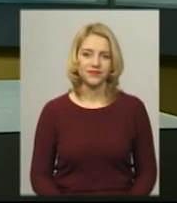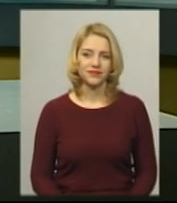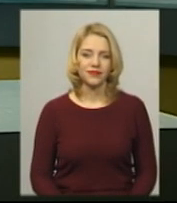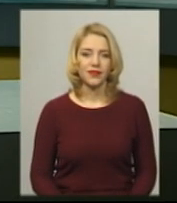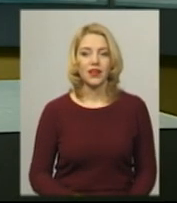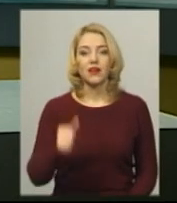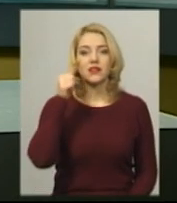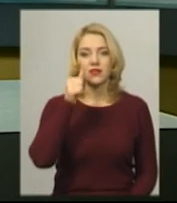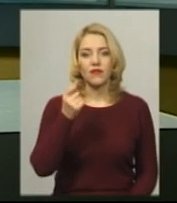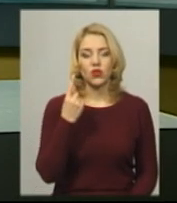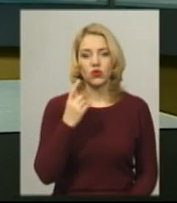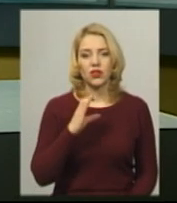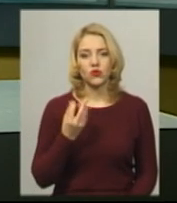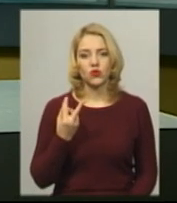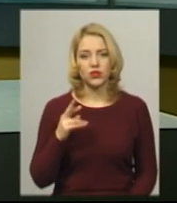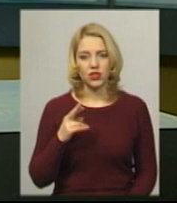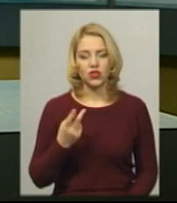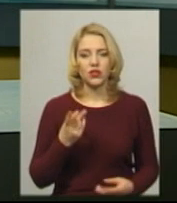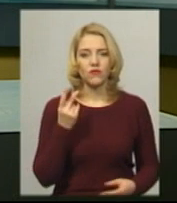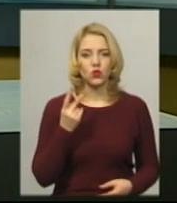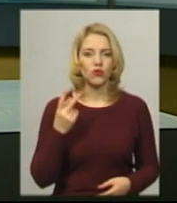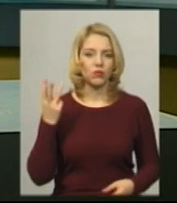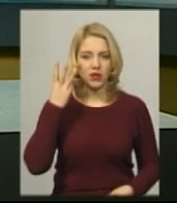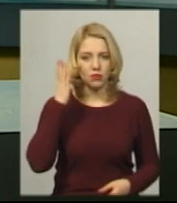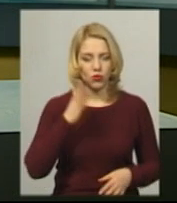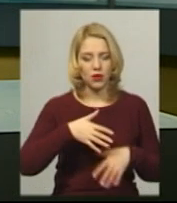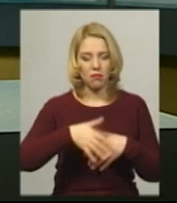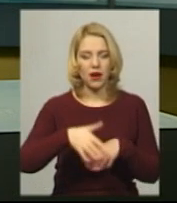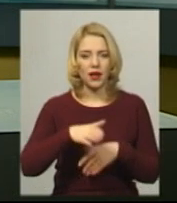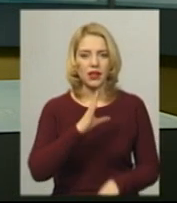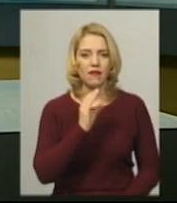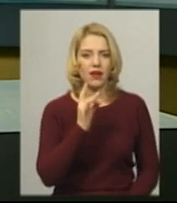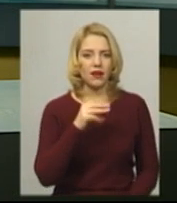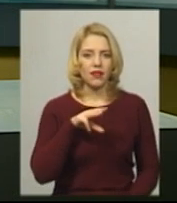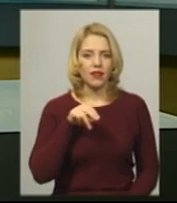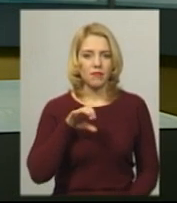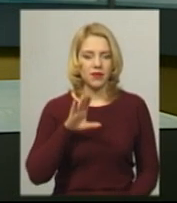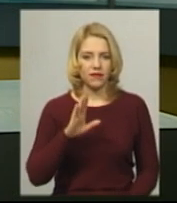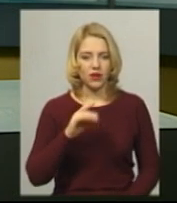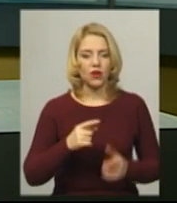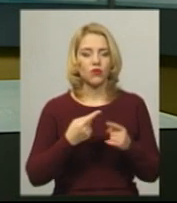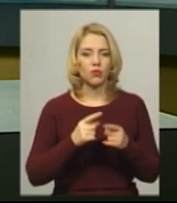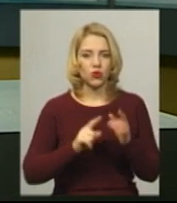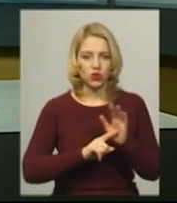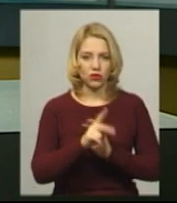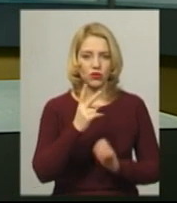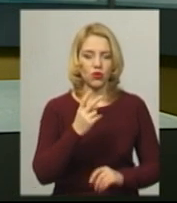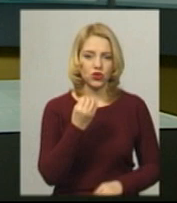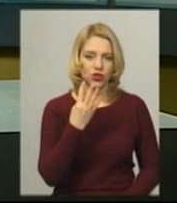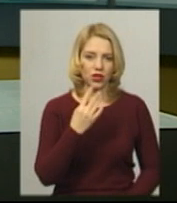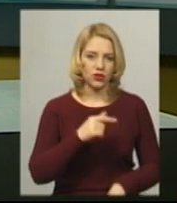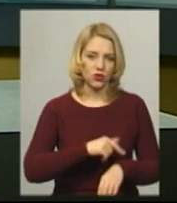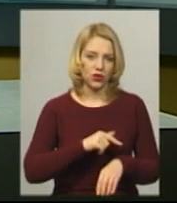Завтра, 11 січня, вдруге у Хмельницькому відбудеться парад вертепів. Початок о 14-й годині. Цьогоріч до